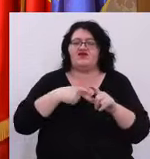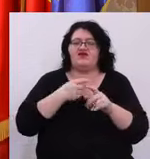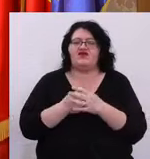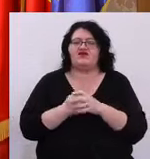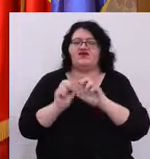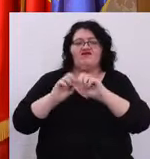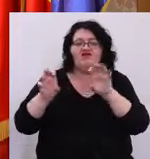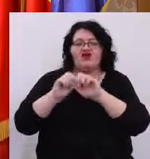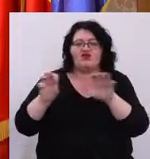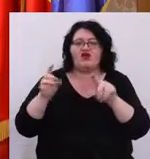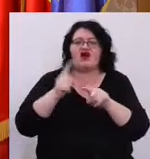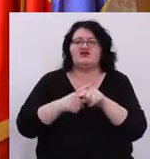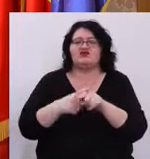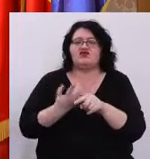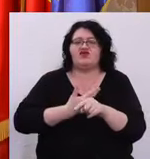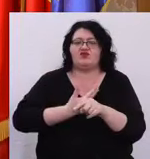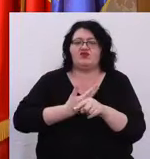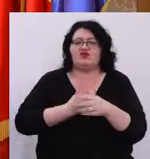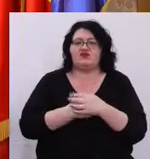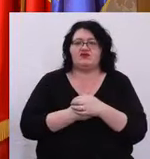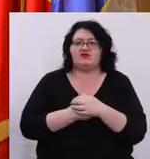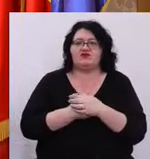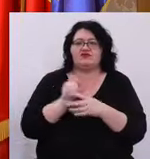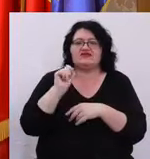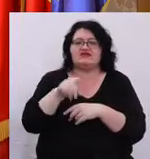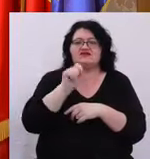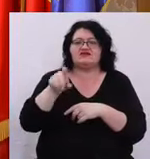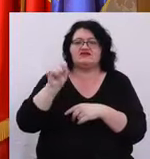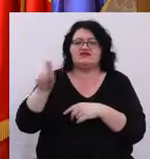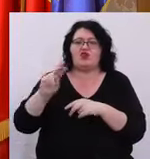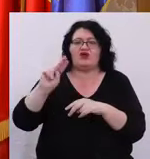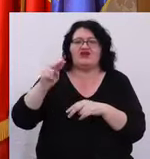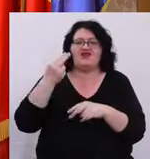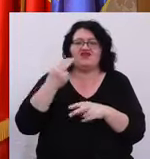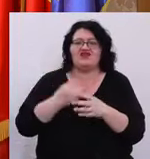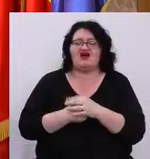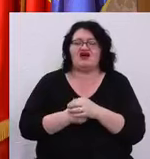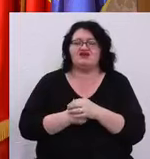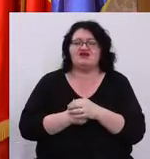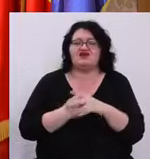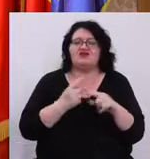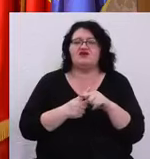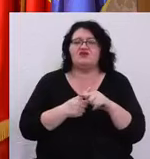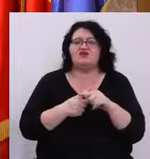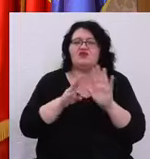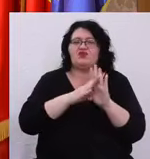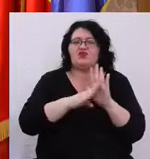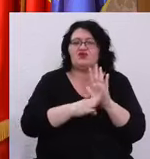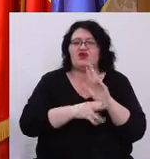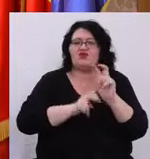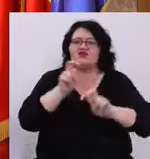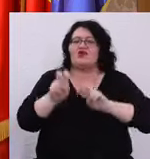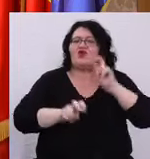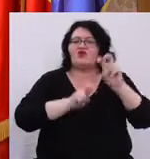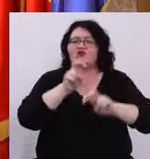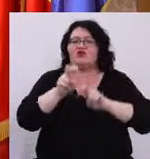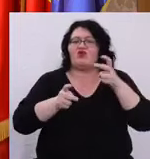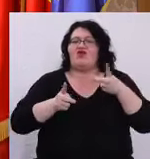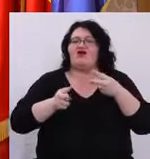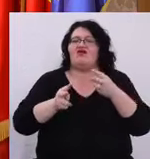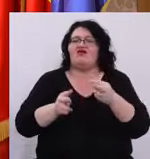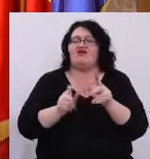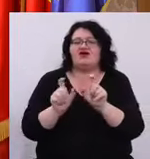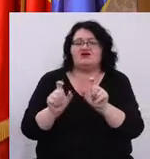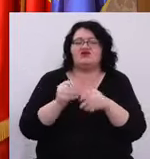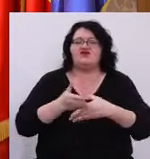informate, vor primi scrisorie de invitare la programul de screening și vor fi